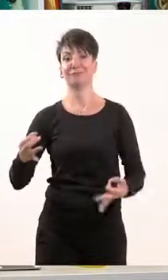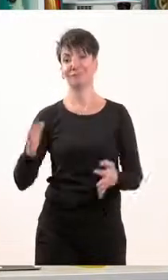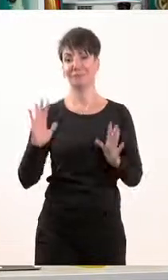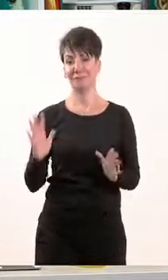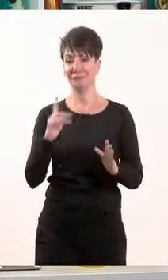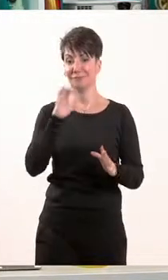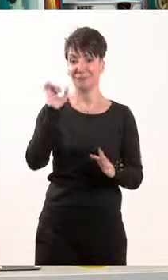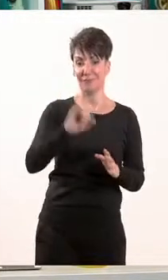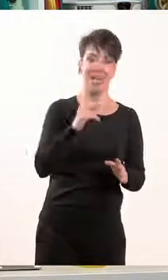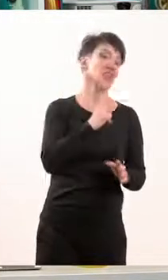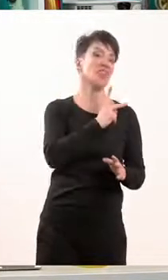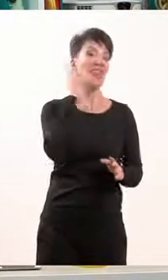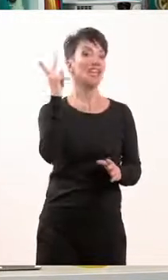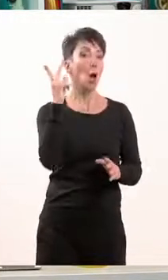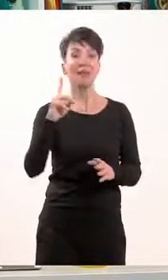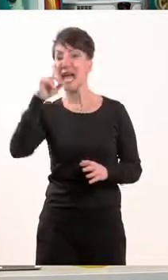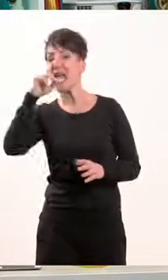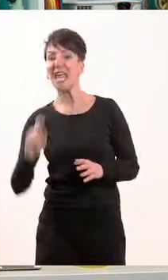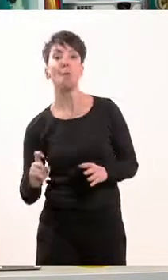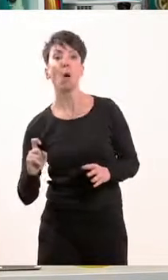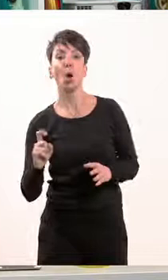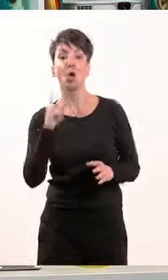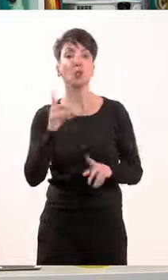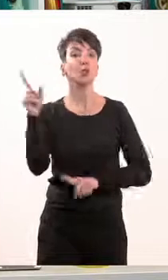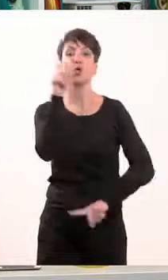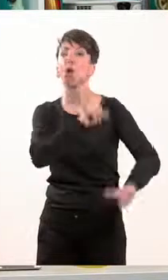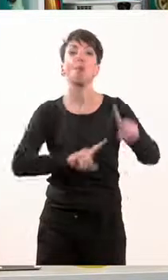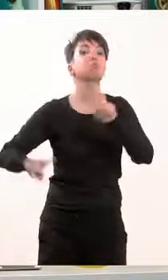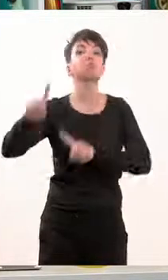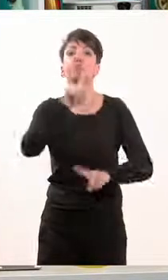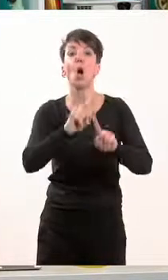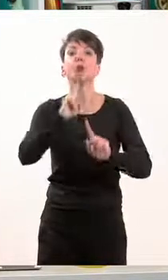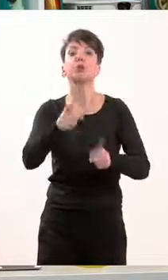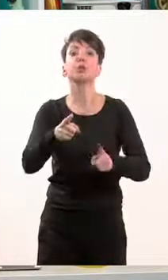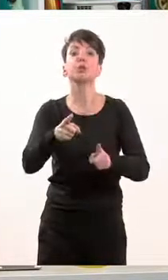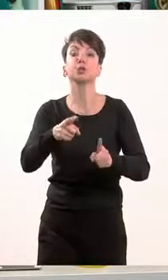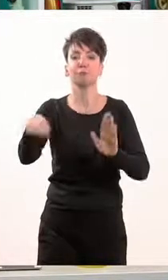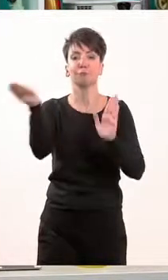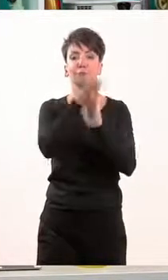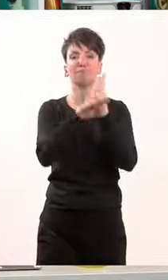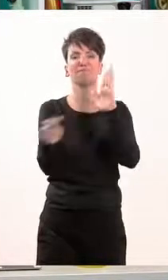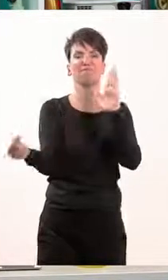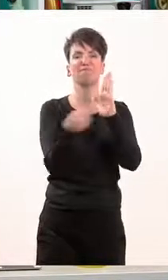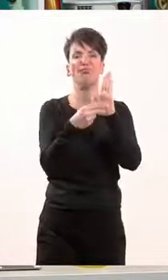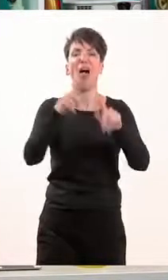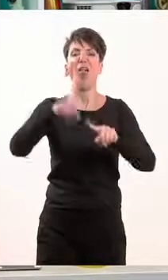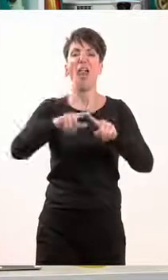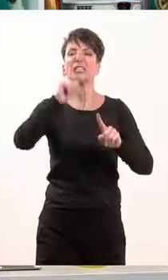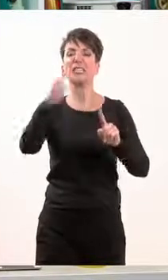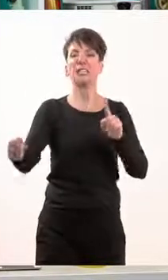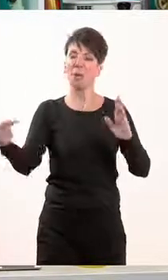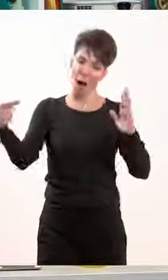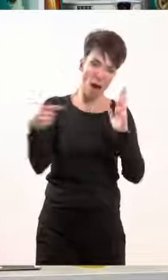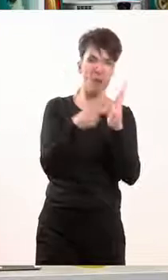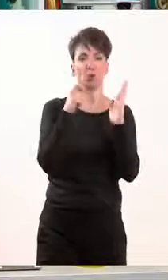τα δικαιώματα και τις υποχρεώσεις τους πρέπει κάποιος να τα διασφαλίζει. Ποιος τα διασφαλίζει? Το Ελληνικό Σύνταγμα, ο ανώτερος